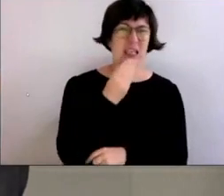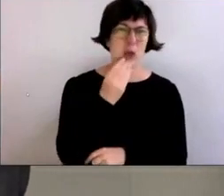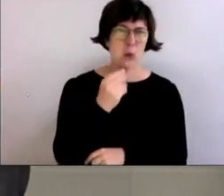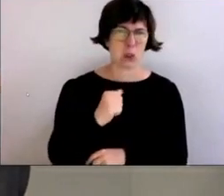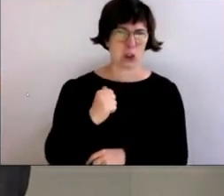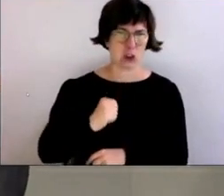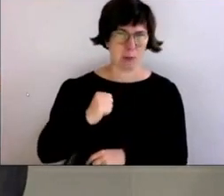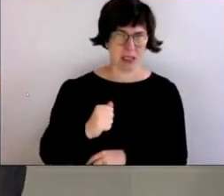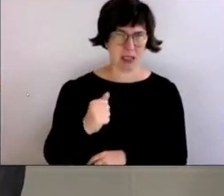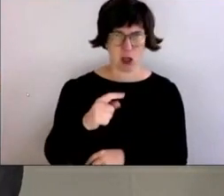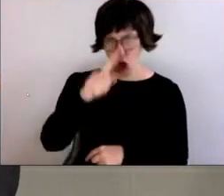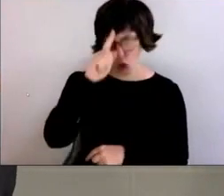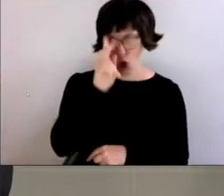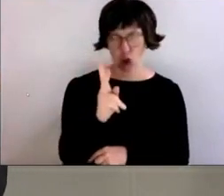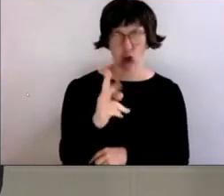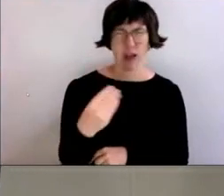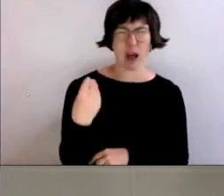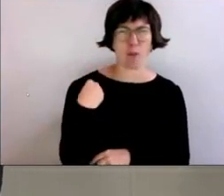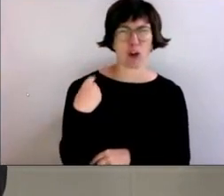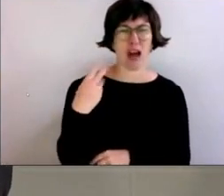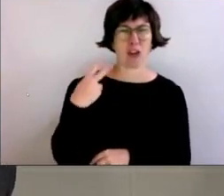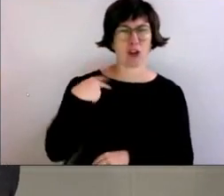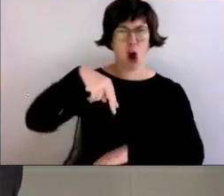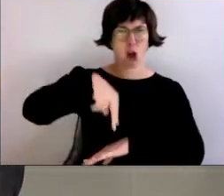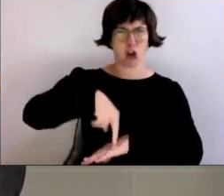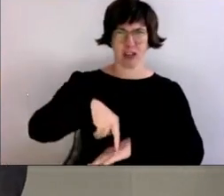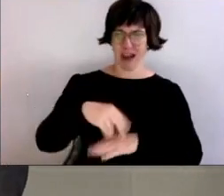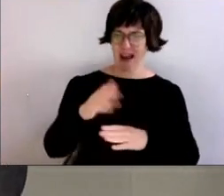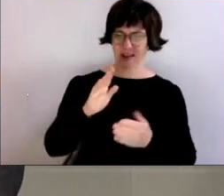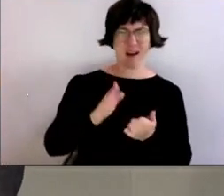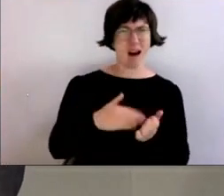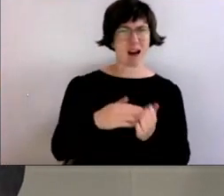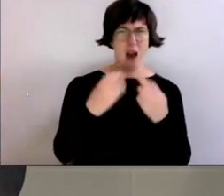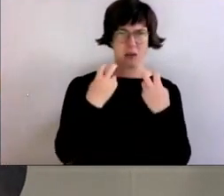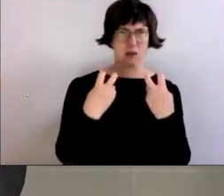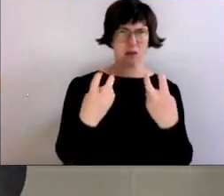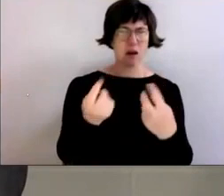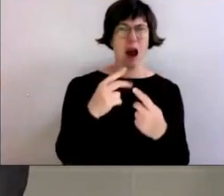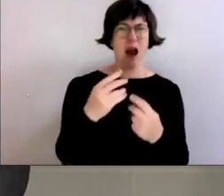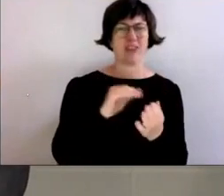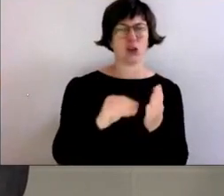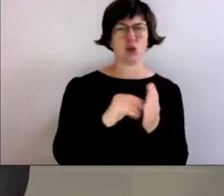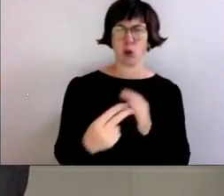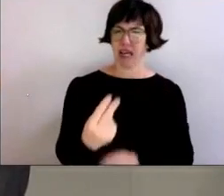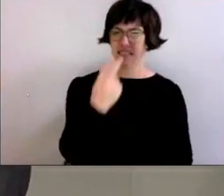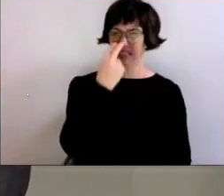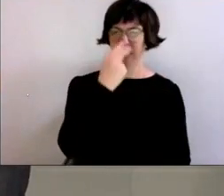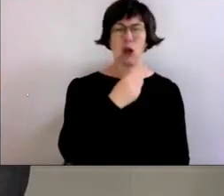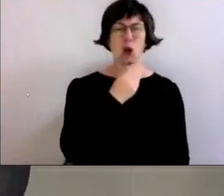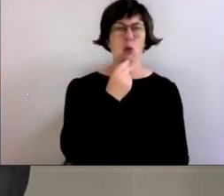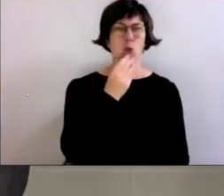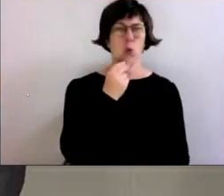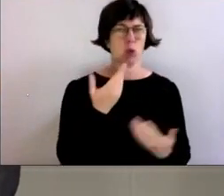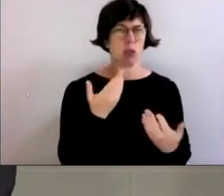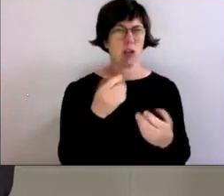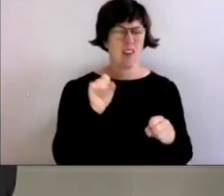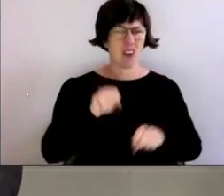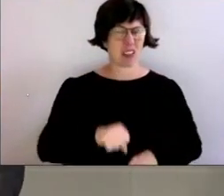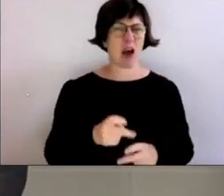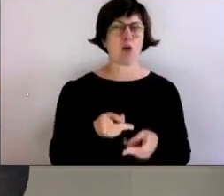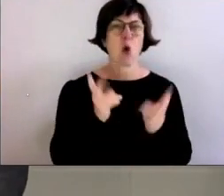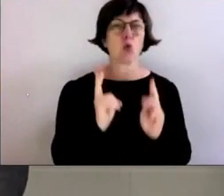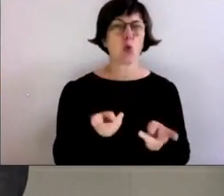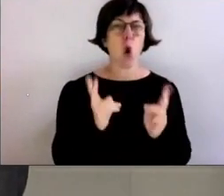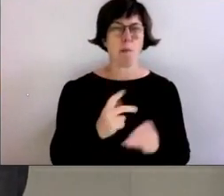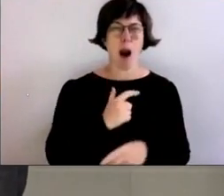Meine Deutschlehrerin bat mich einmal, mich doch vor die Klasse zu stellen, damit die anderen Schülerinnen sehen konnten, dass Jüdinnen und Juden ganz normale